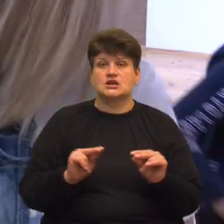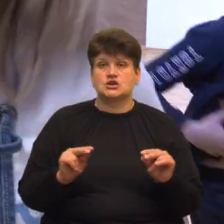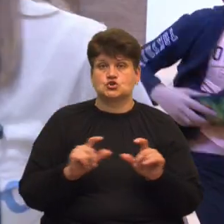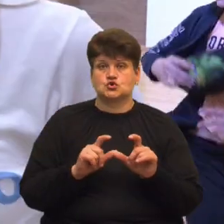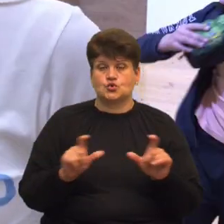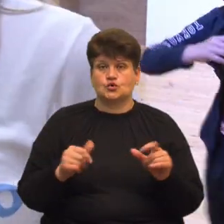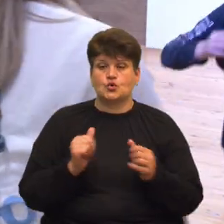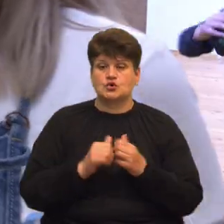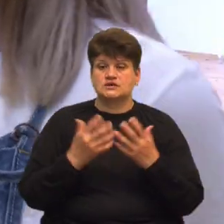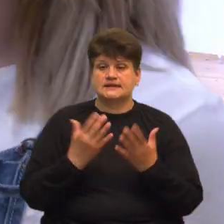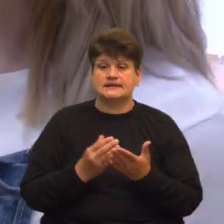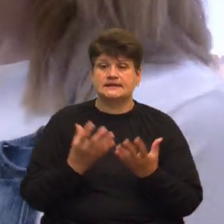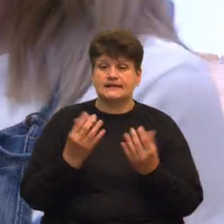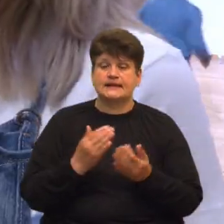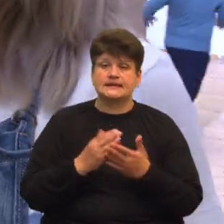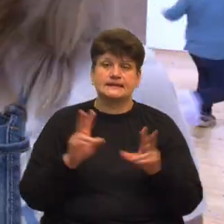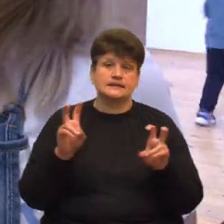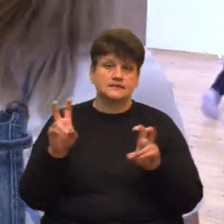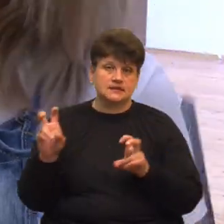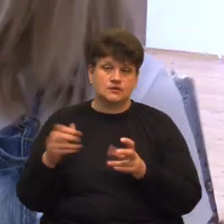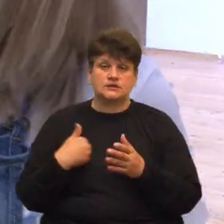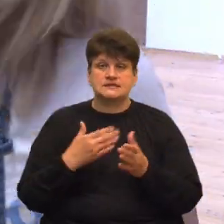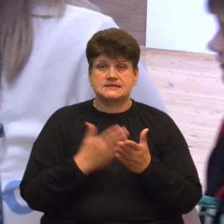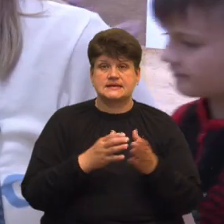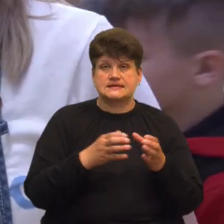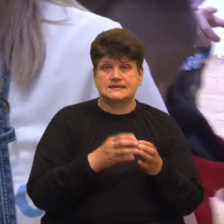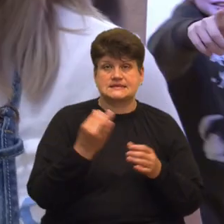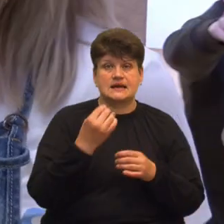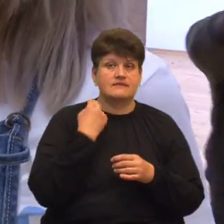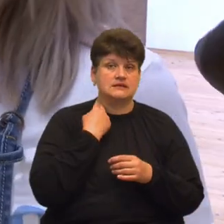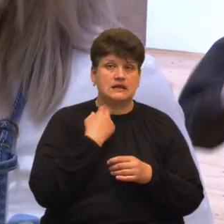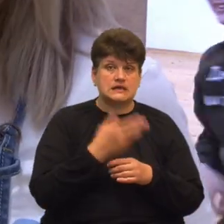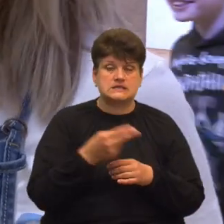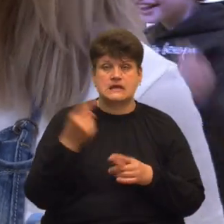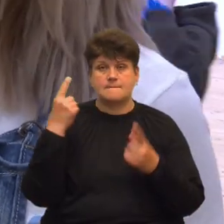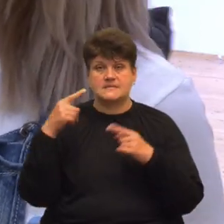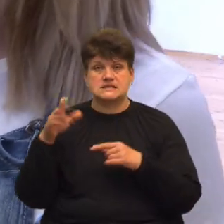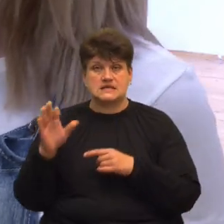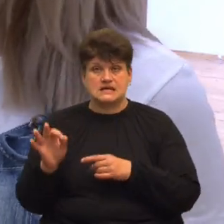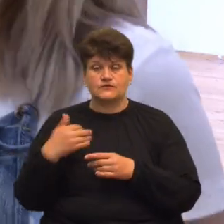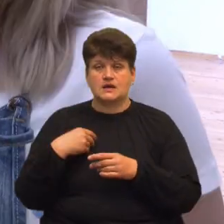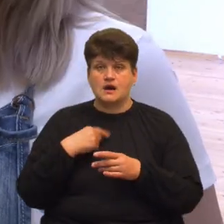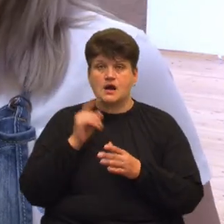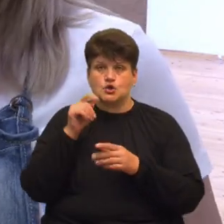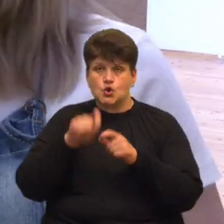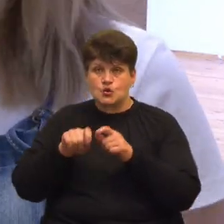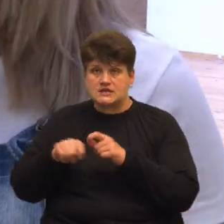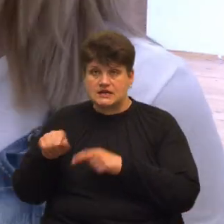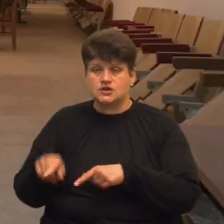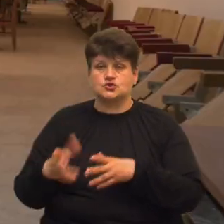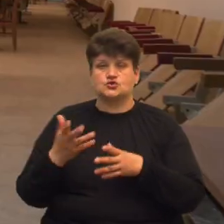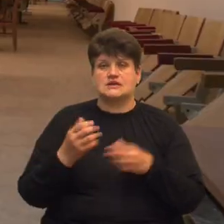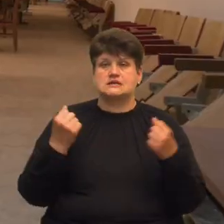тематичний, для прикладу у нас є секції цікава англійська, мистецтво, я досліджую і, окрім того всього, спортивне